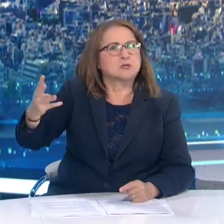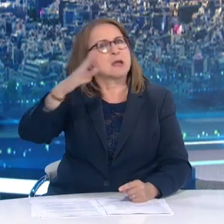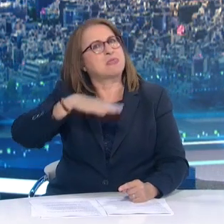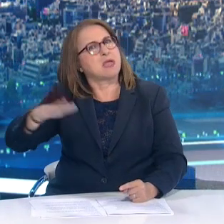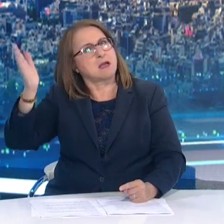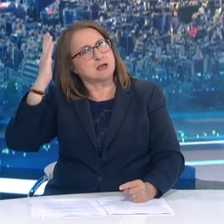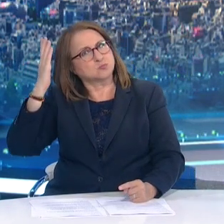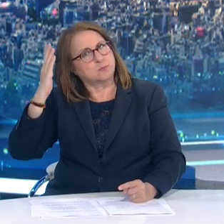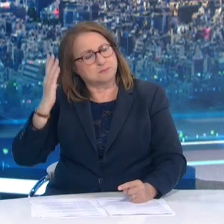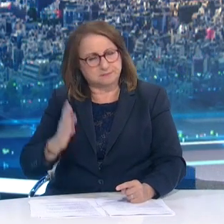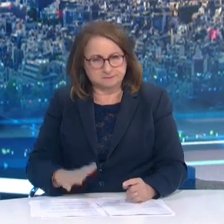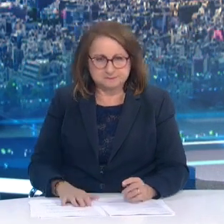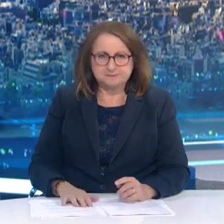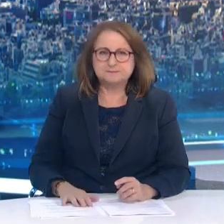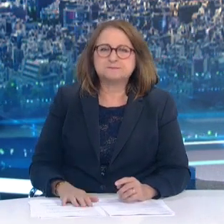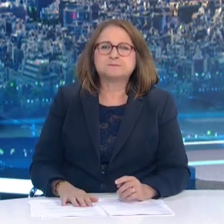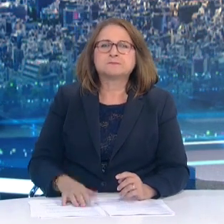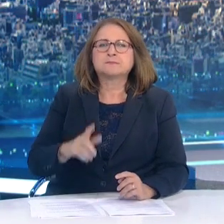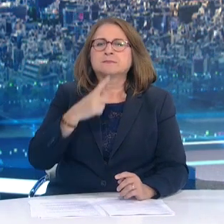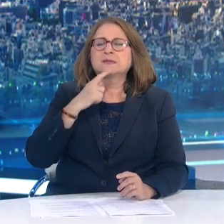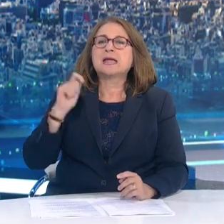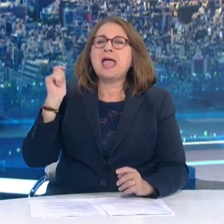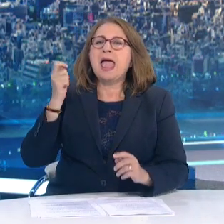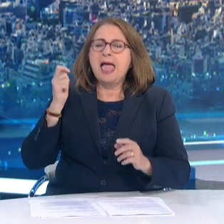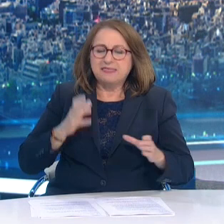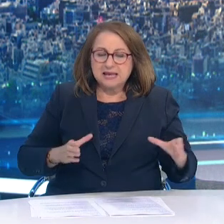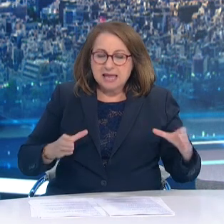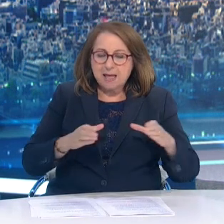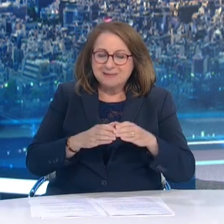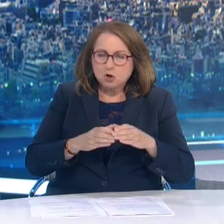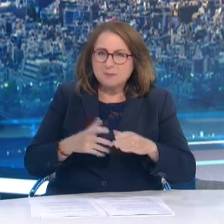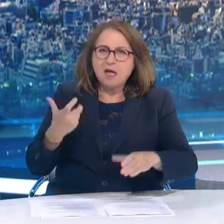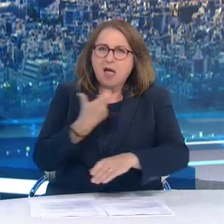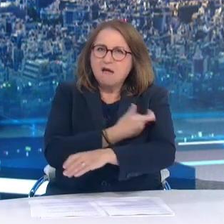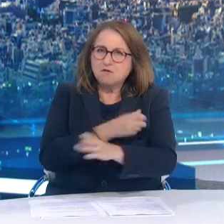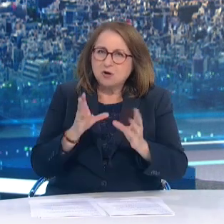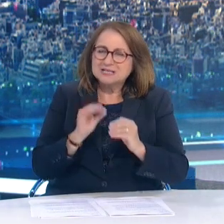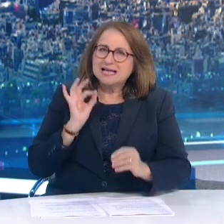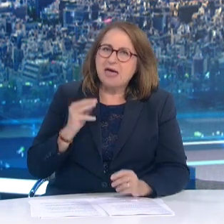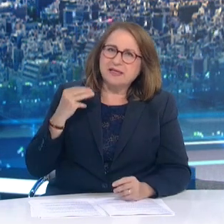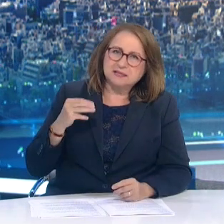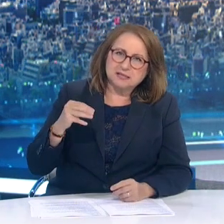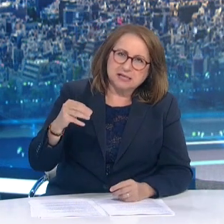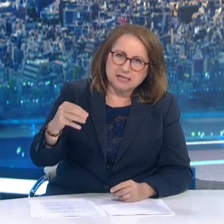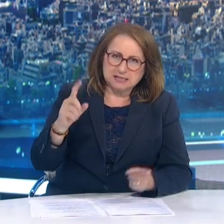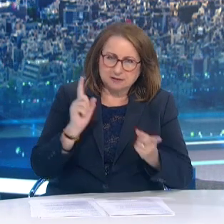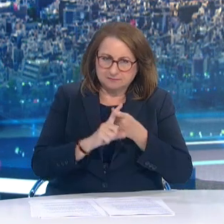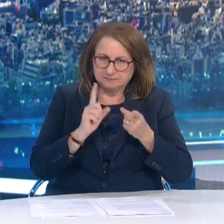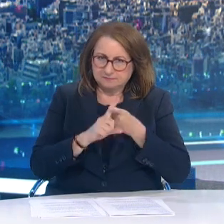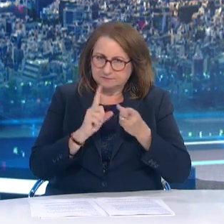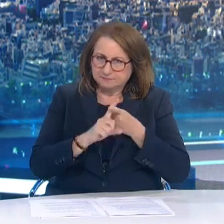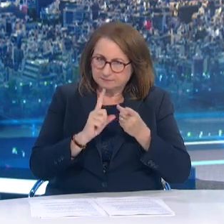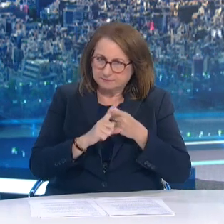Εθνική Ποιοπή Εμβολιασμόν Συνεδριάζει κάθε τρίτη Και ήδη από την προηγούμενη τρίτη Είναι γνωστό Από τα μέσα μαζικής